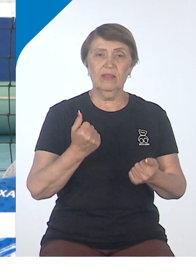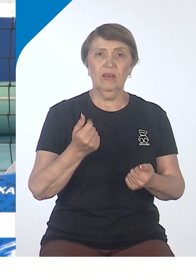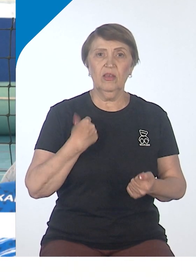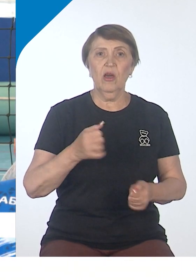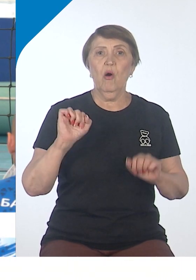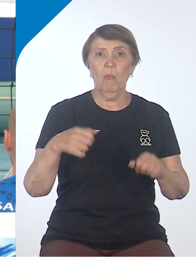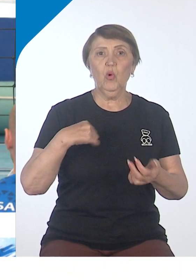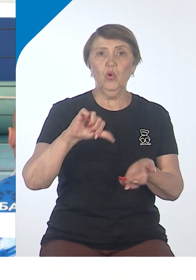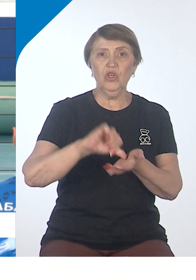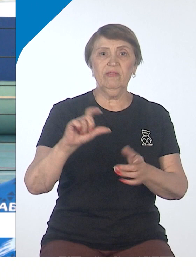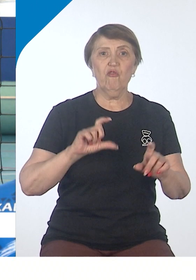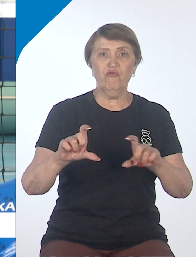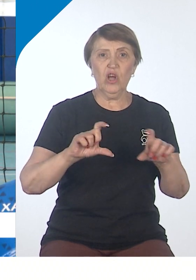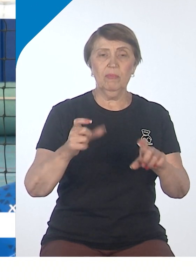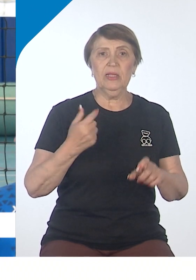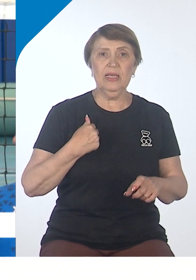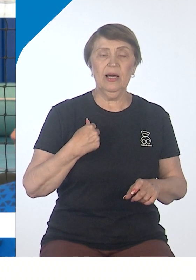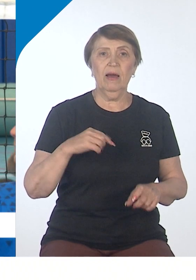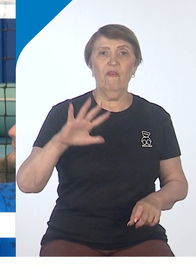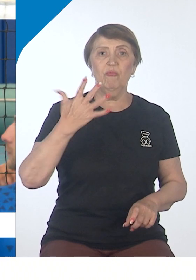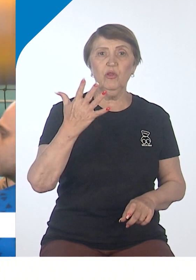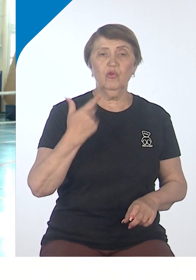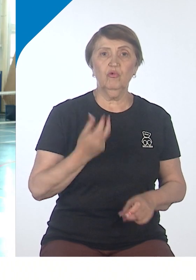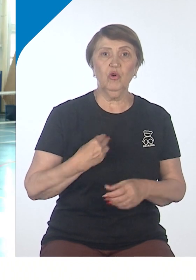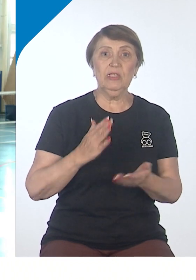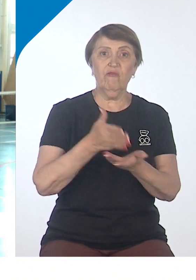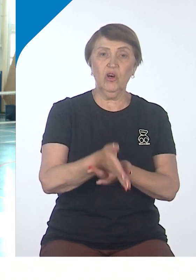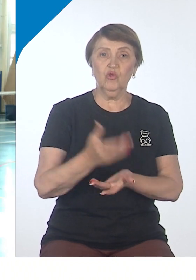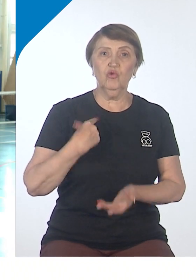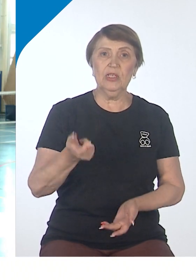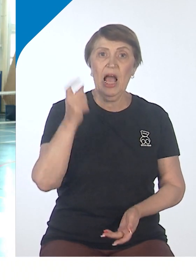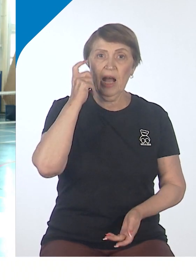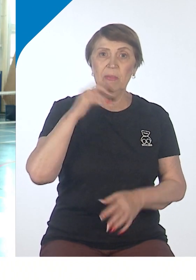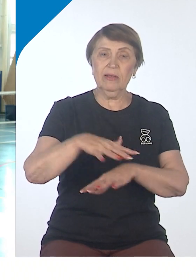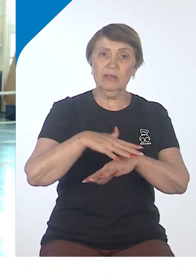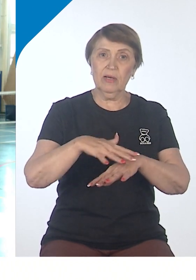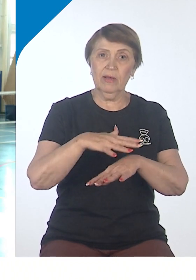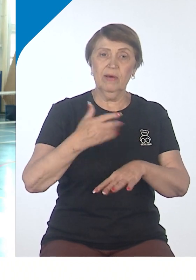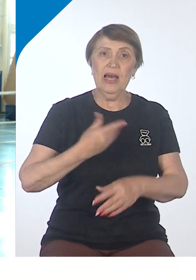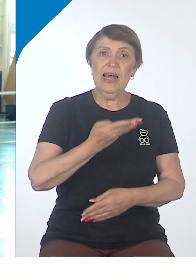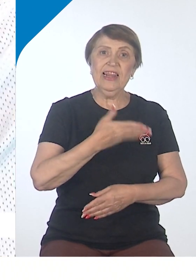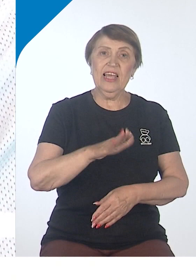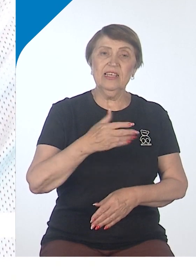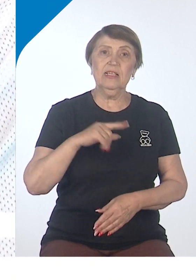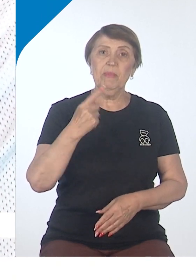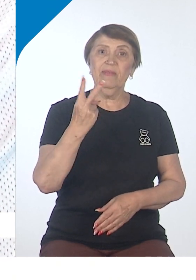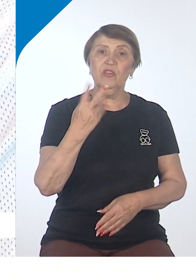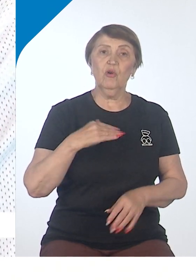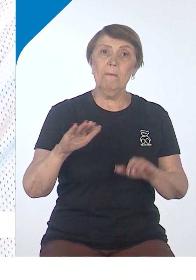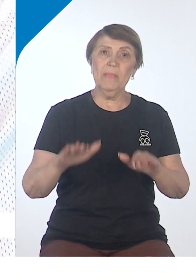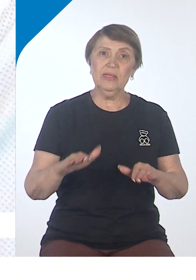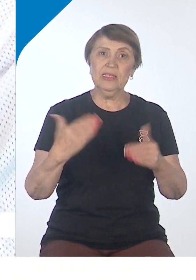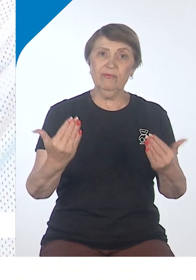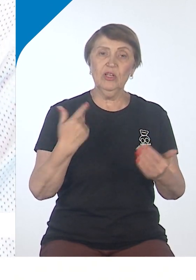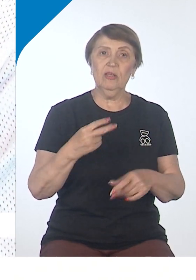участвую. В шахматы я в пятерку вхожу в Хабаровске, в теннис, в второе, первое Хабаровске. А сегодня